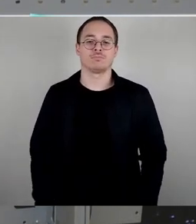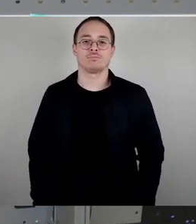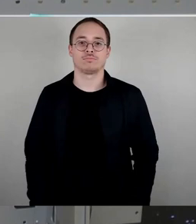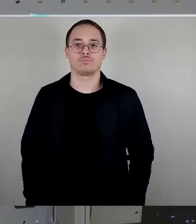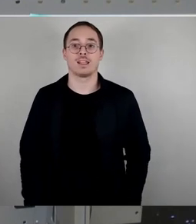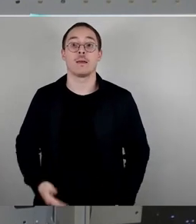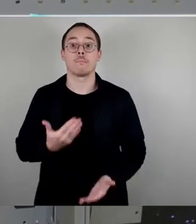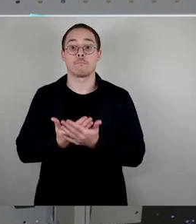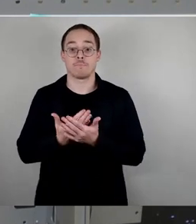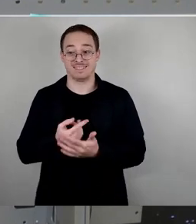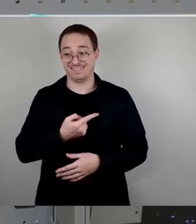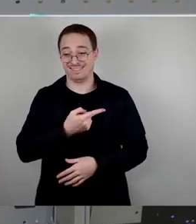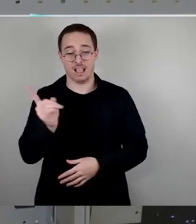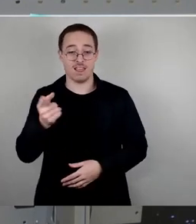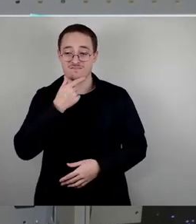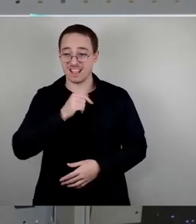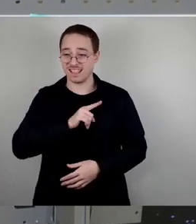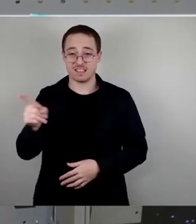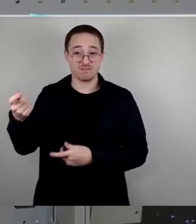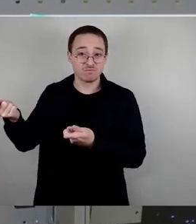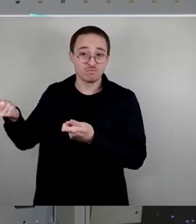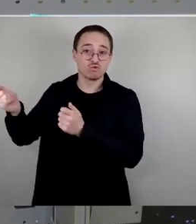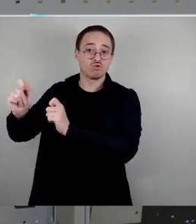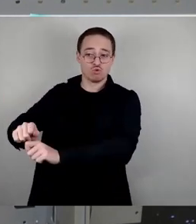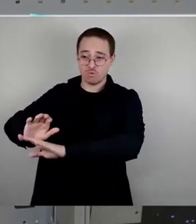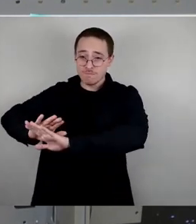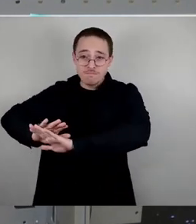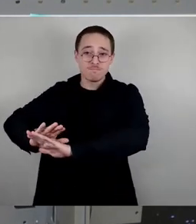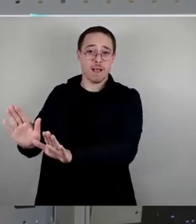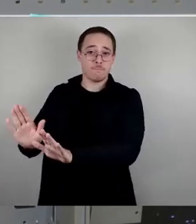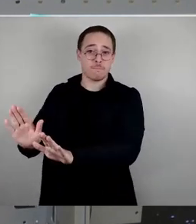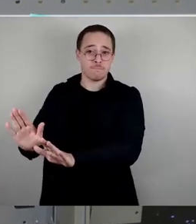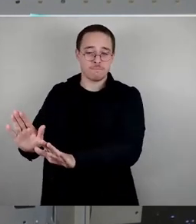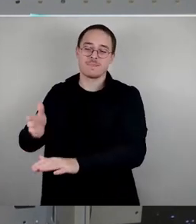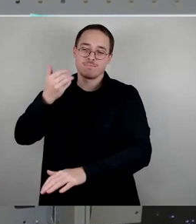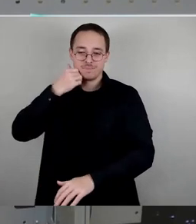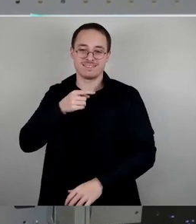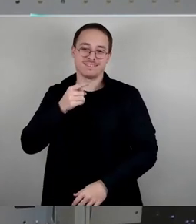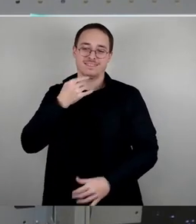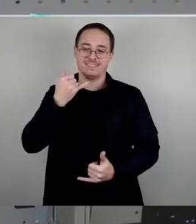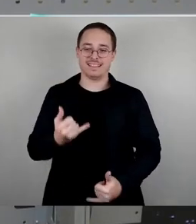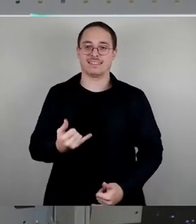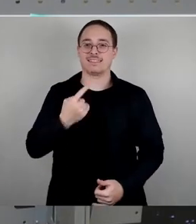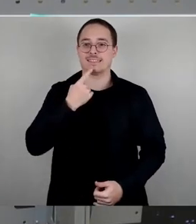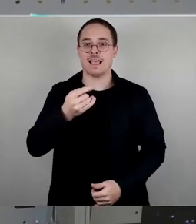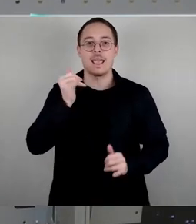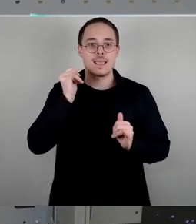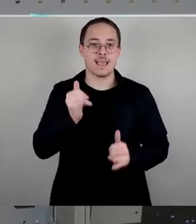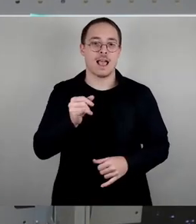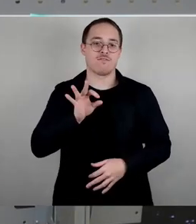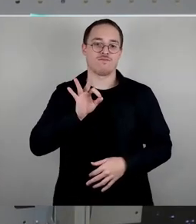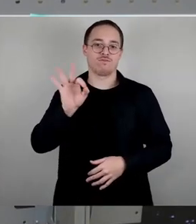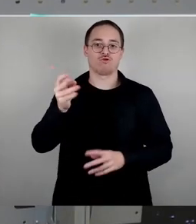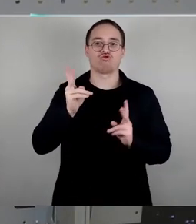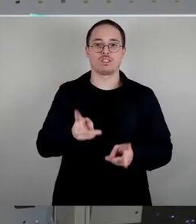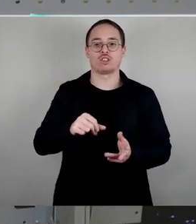Schließung möchte, wer das verhindern will, der muss Ja sagen zu einer städtischen Finanzierung. So ist es. Meine